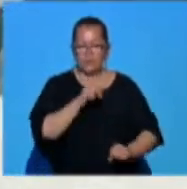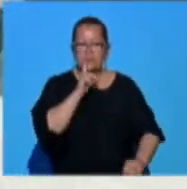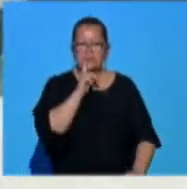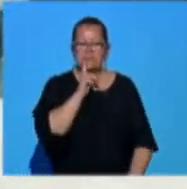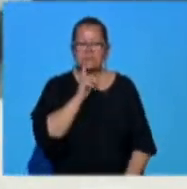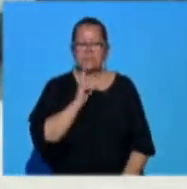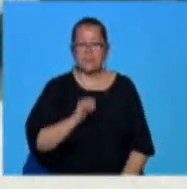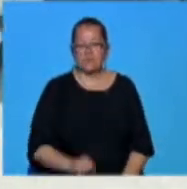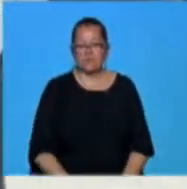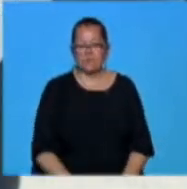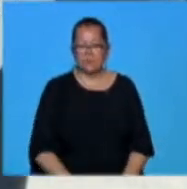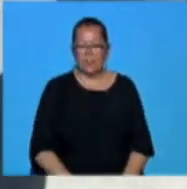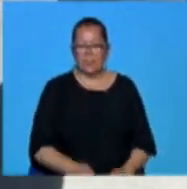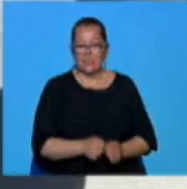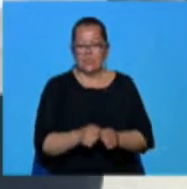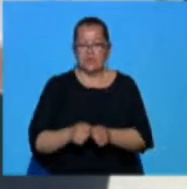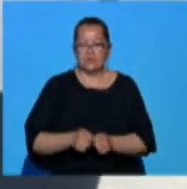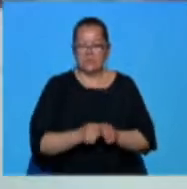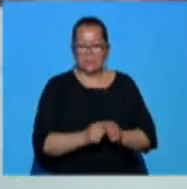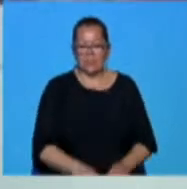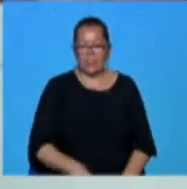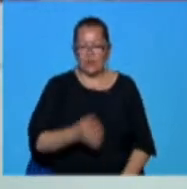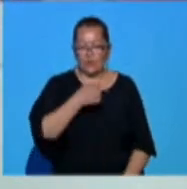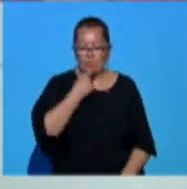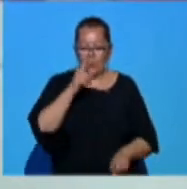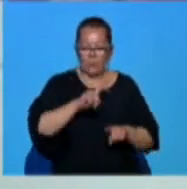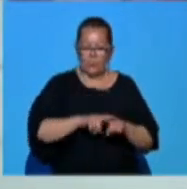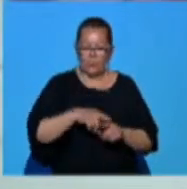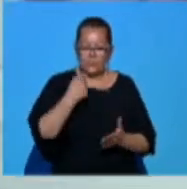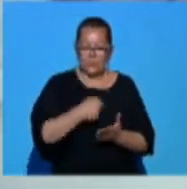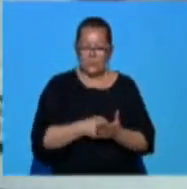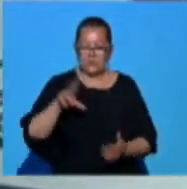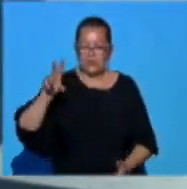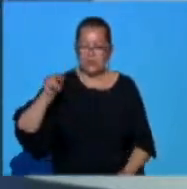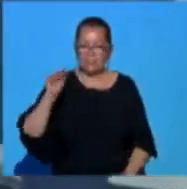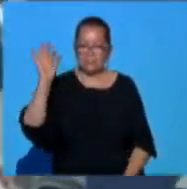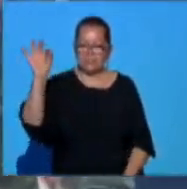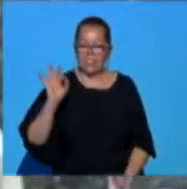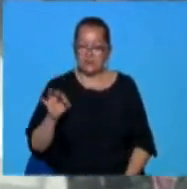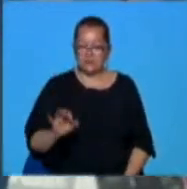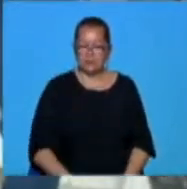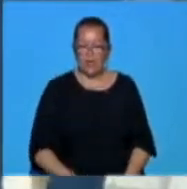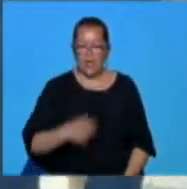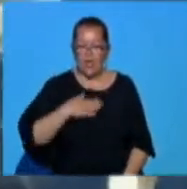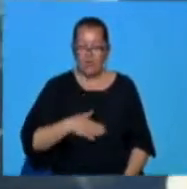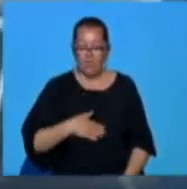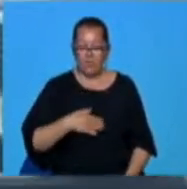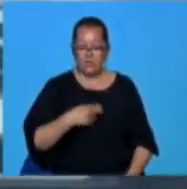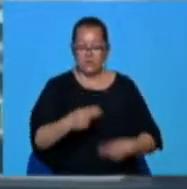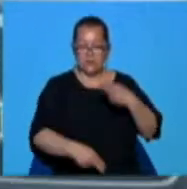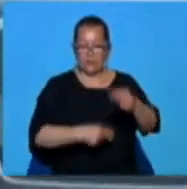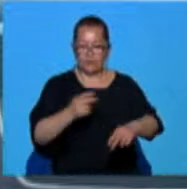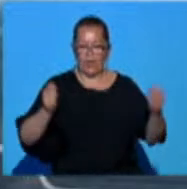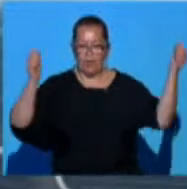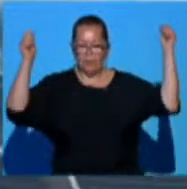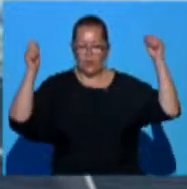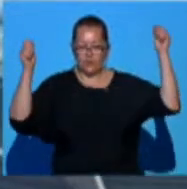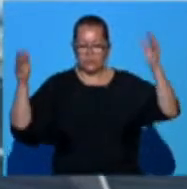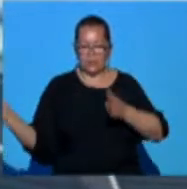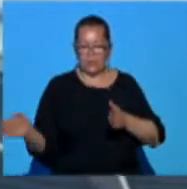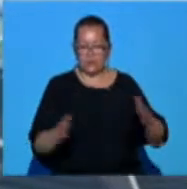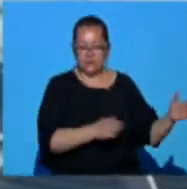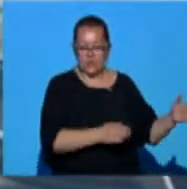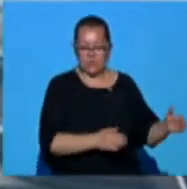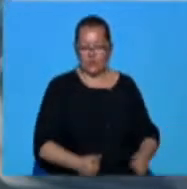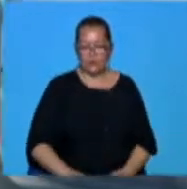cu UV. Membrii sindicatului Solidaritatea cer majorarea salariilor cu 30% și sunt decisi să continue protestele demarate zilele trecute pe